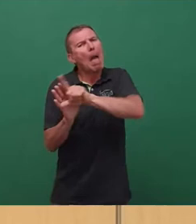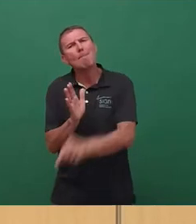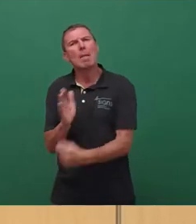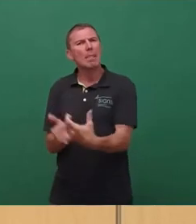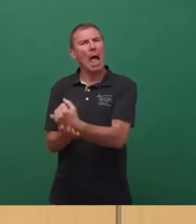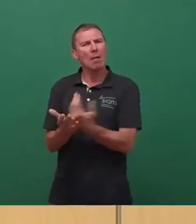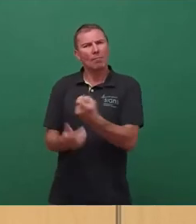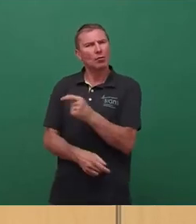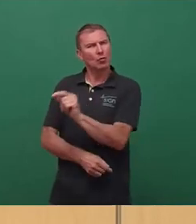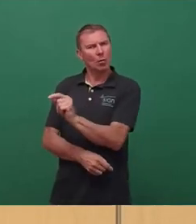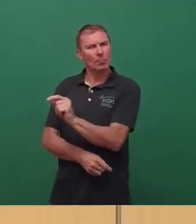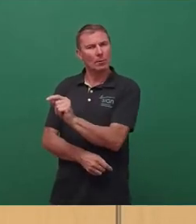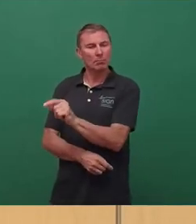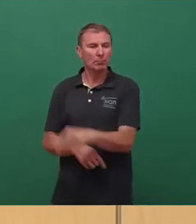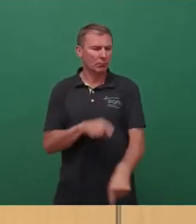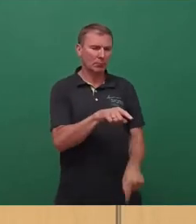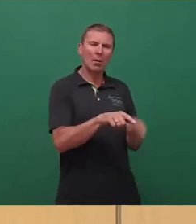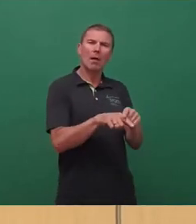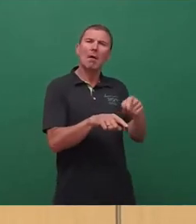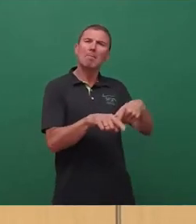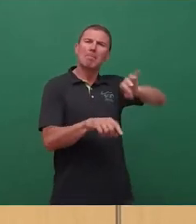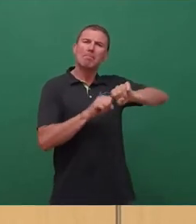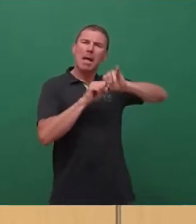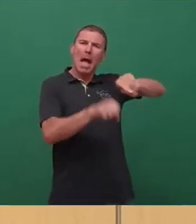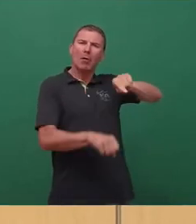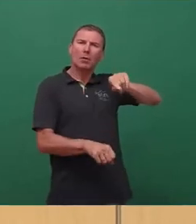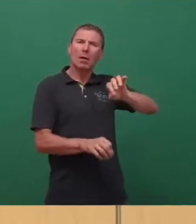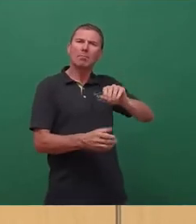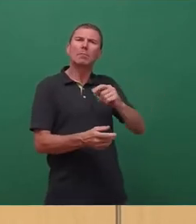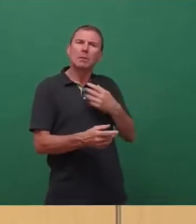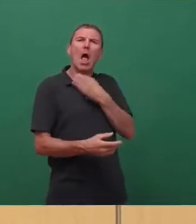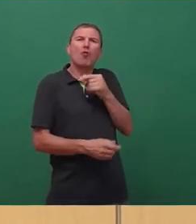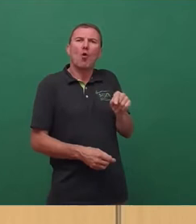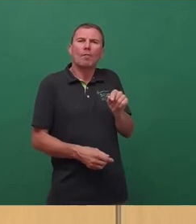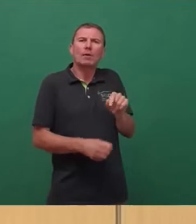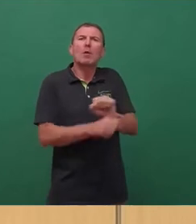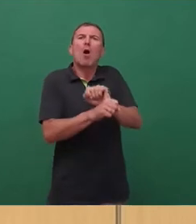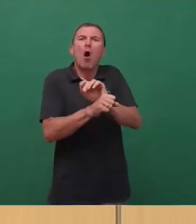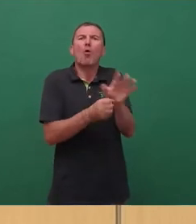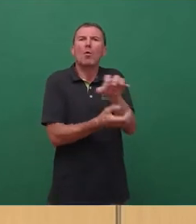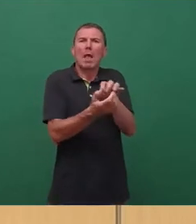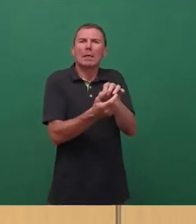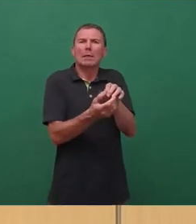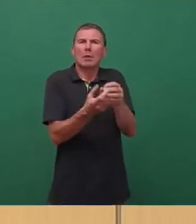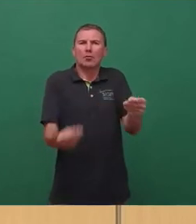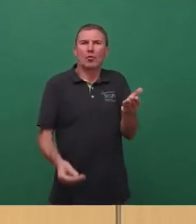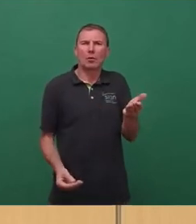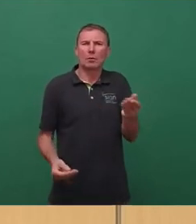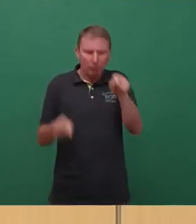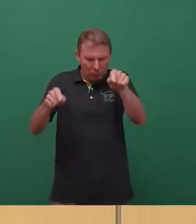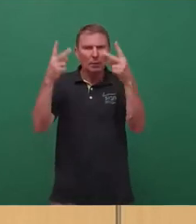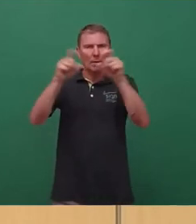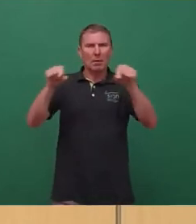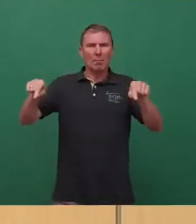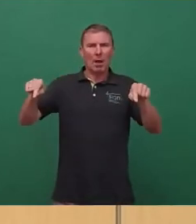zweitens, welche Mehrausgaben sind erforderlich, um die Corona-Krise zu bewältigen? Kommen wir zu den